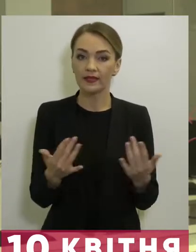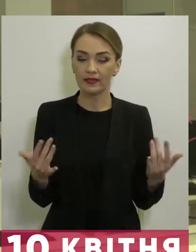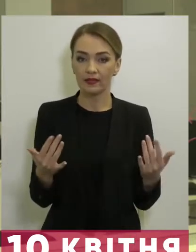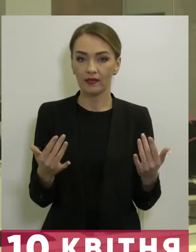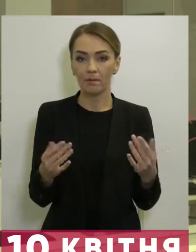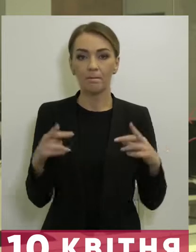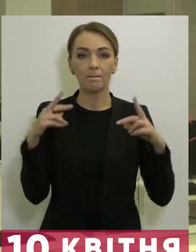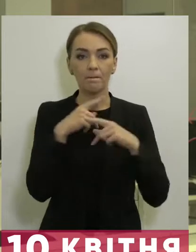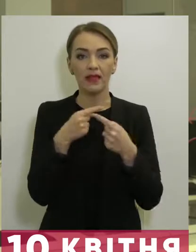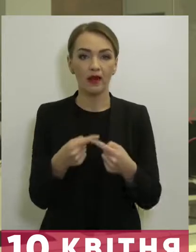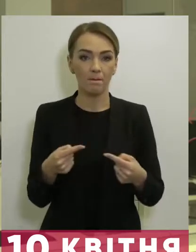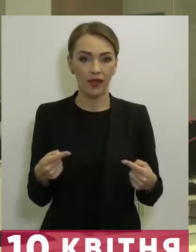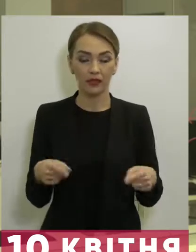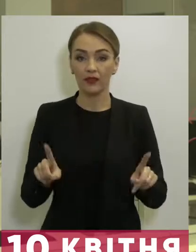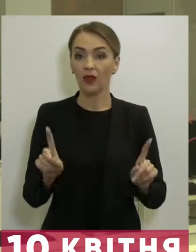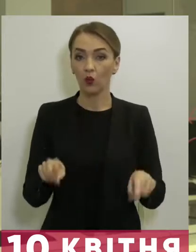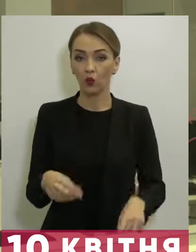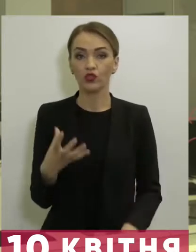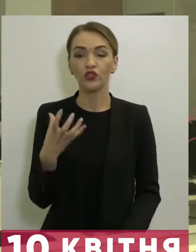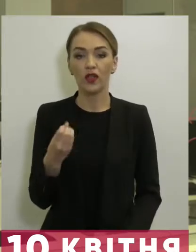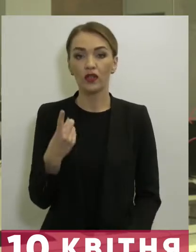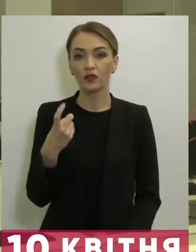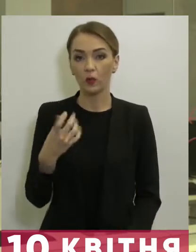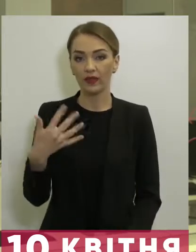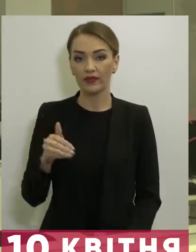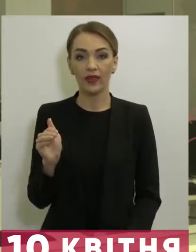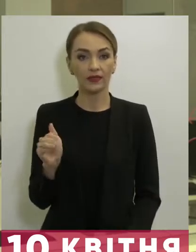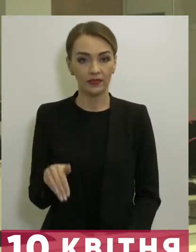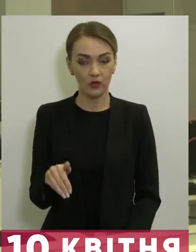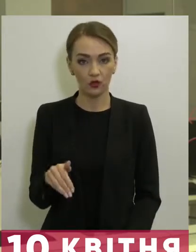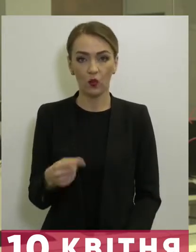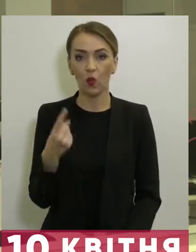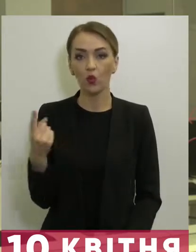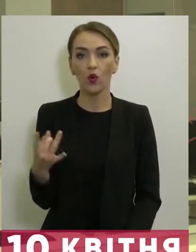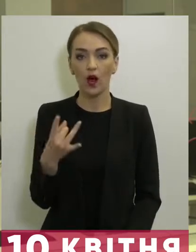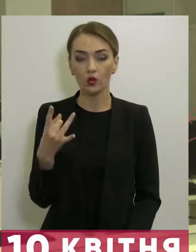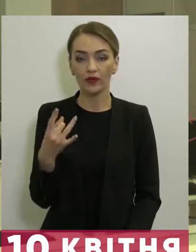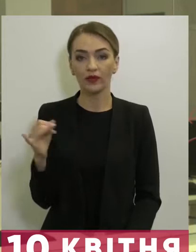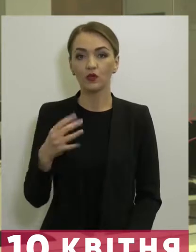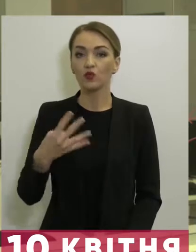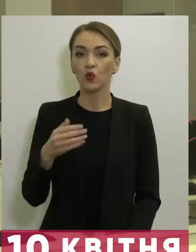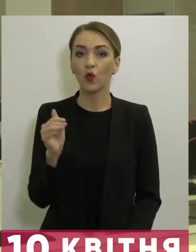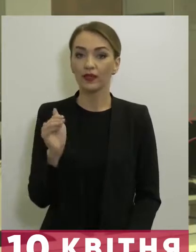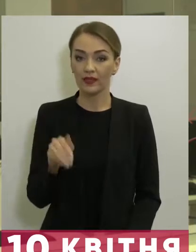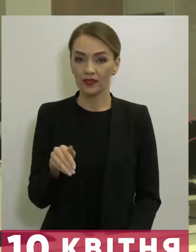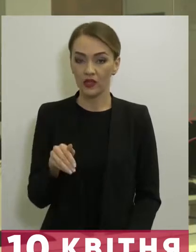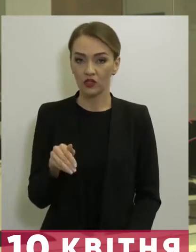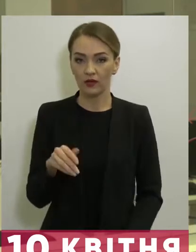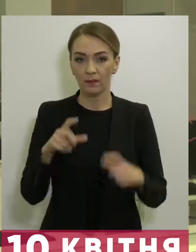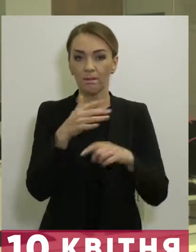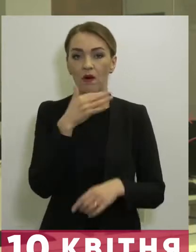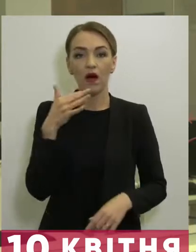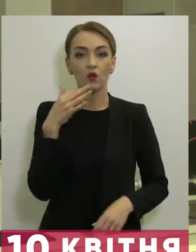медикаменти. Також ще 150 тисяч одноразових та 40 тисяч марлівих